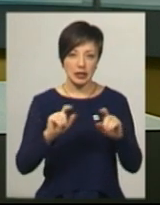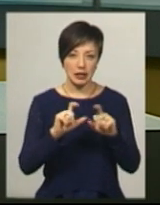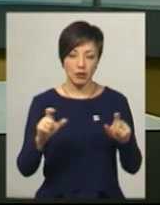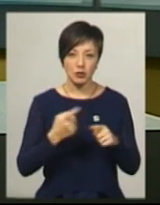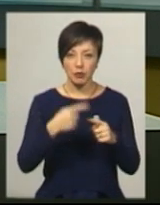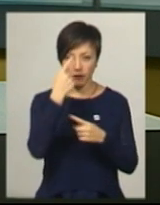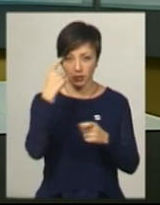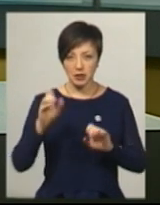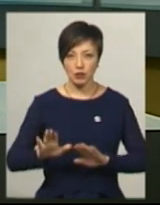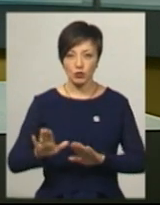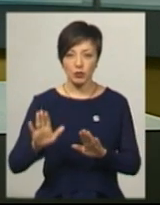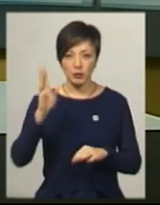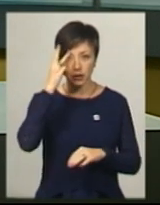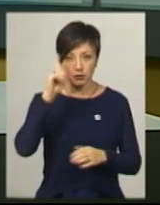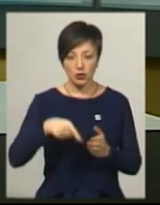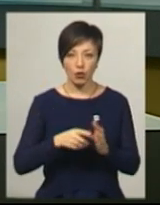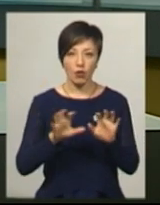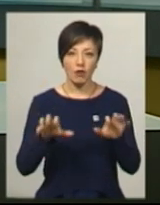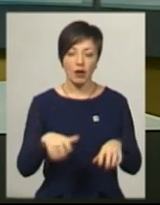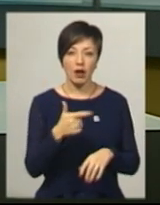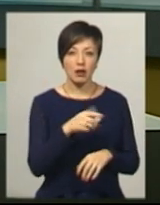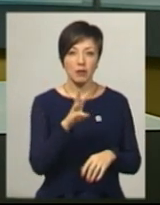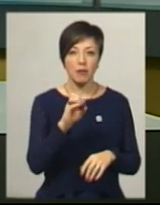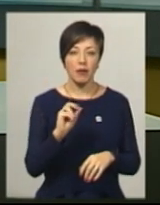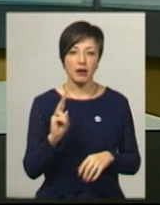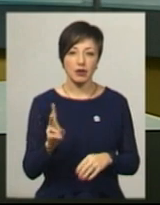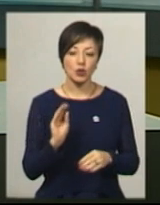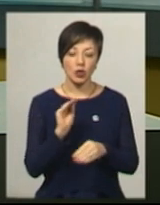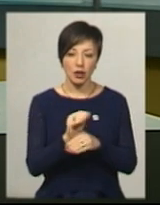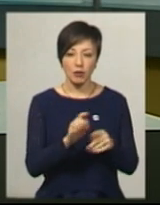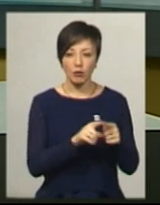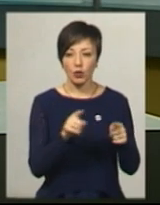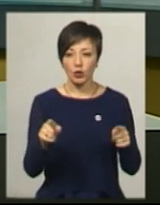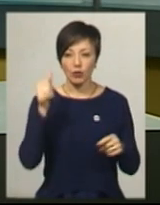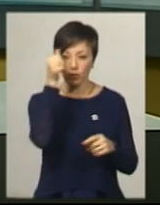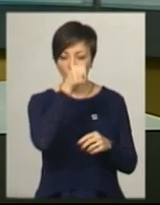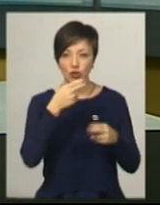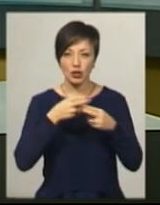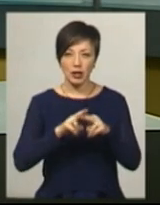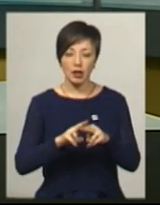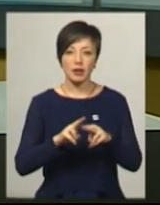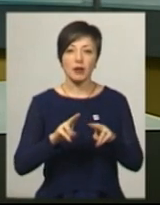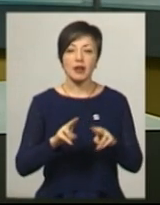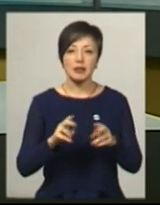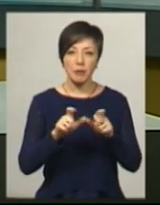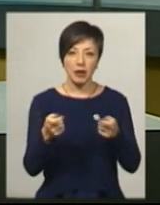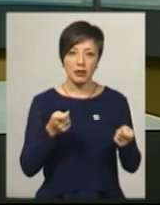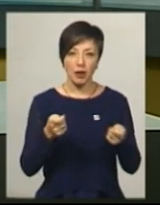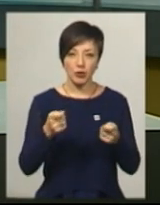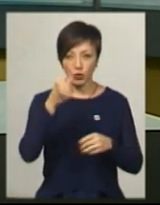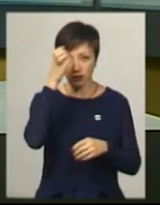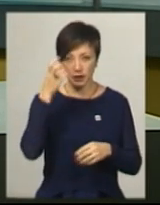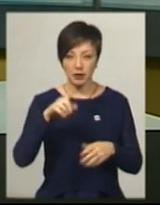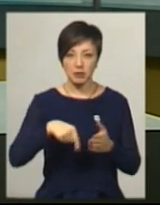Про це повідомила заступниця Хмельницького міського голови Галина Мельник. Додає, протягом року інженер-технолог Департаменту освіти міста